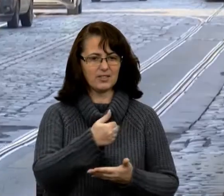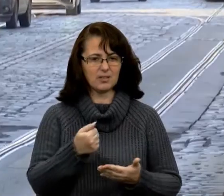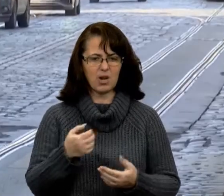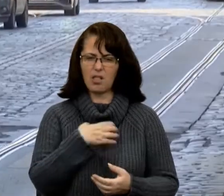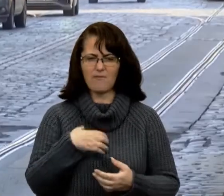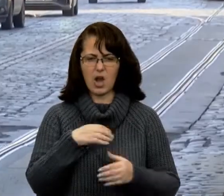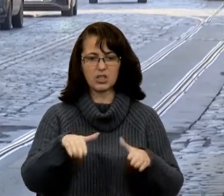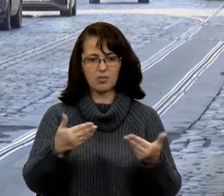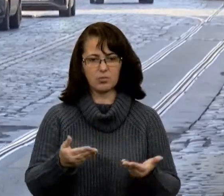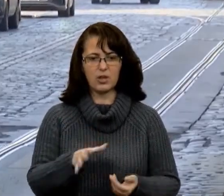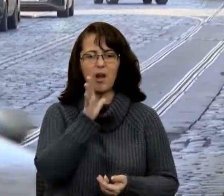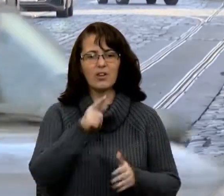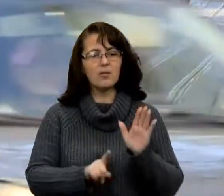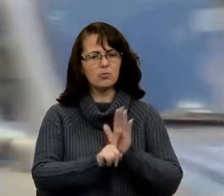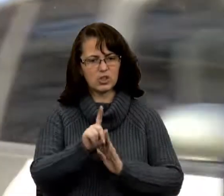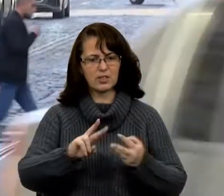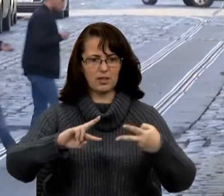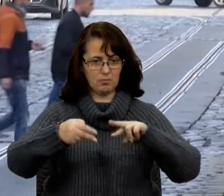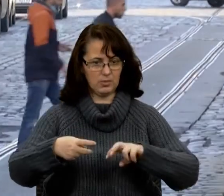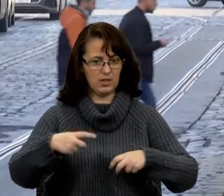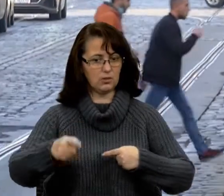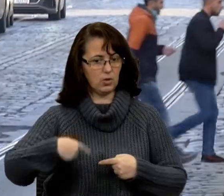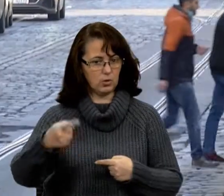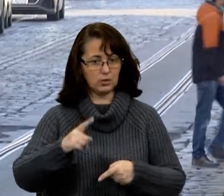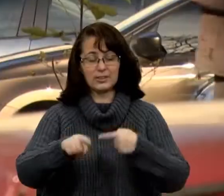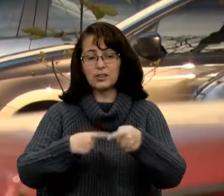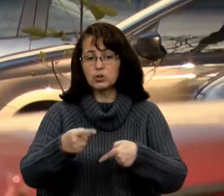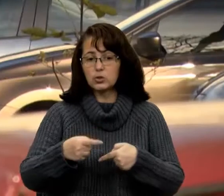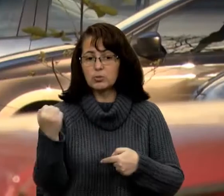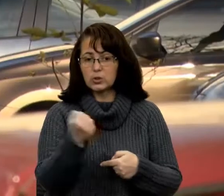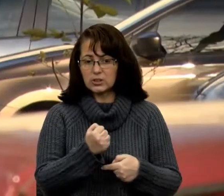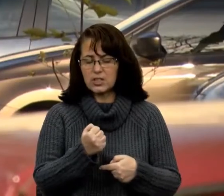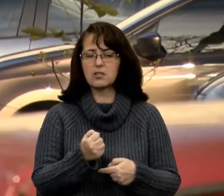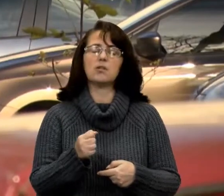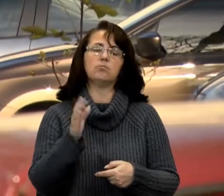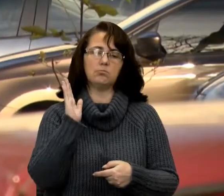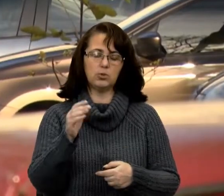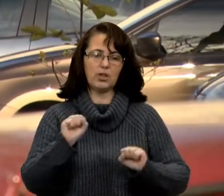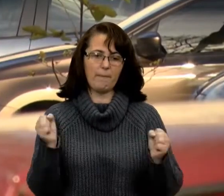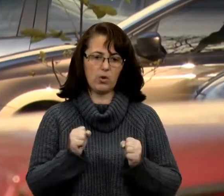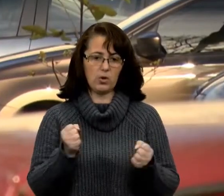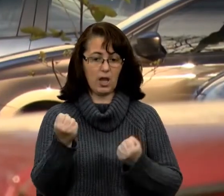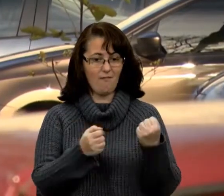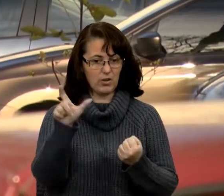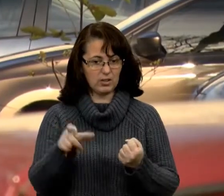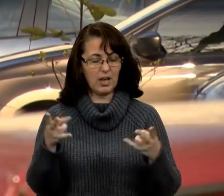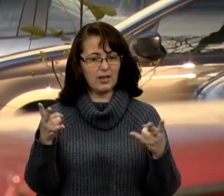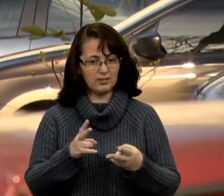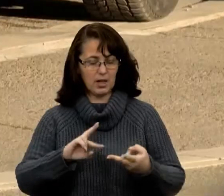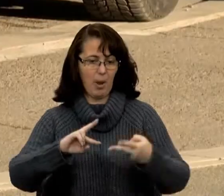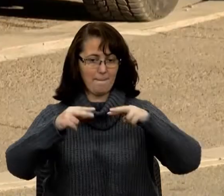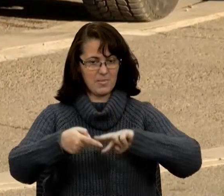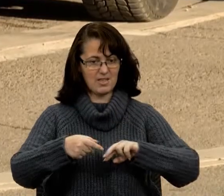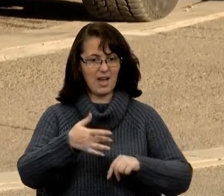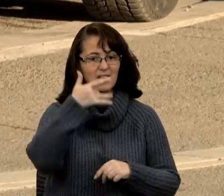поради. Час перевзуватись. Уже з наступного тижня синоптики прогнозують похолодання. А отже водіям пора міняти літні шини на